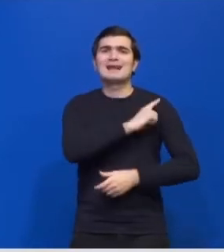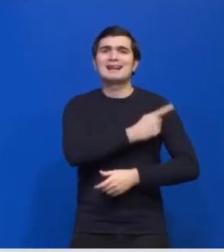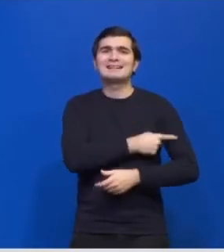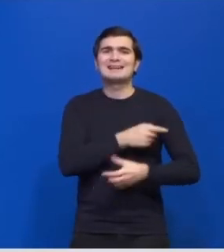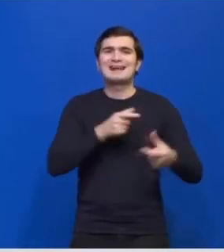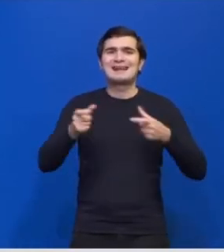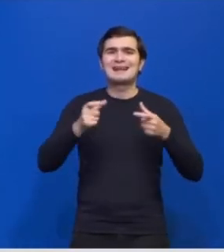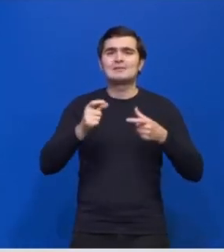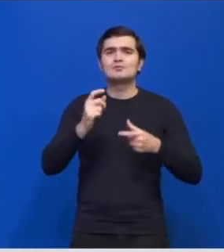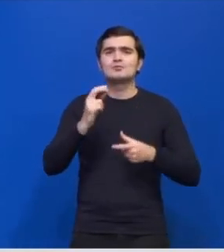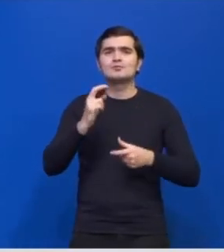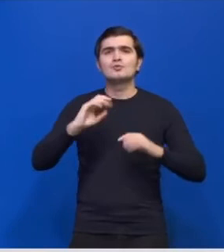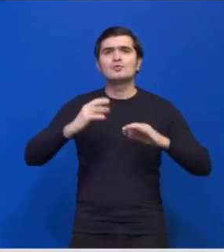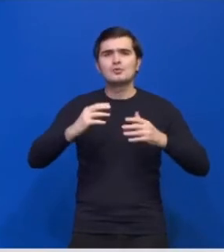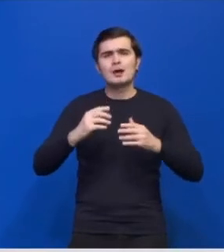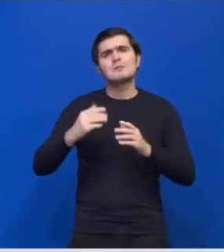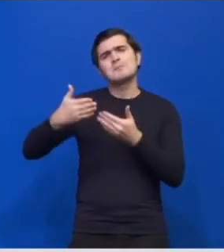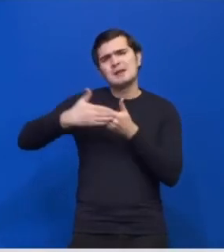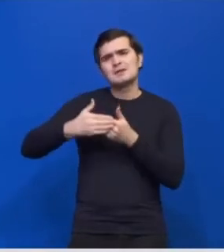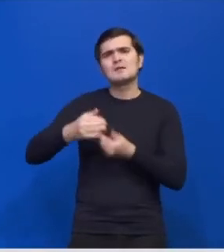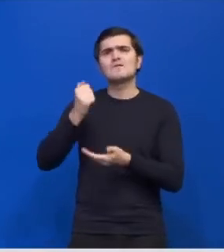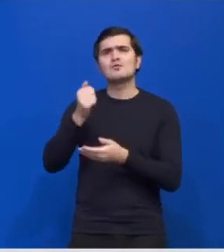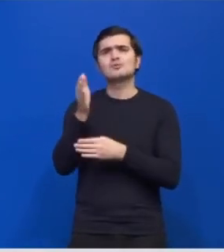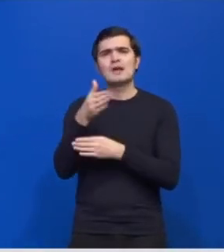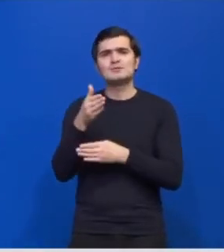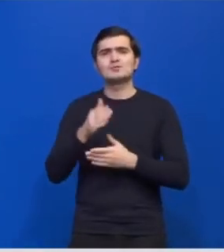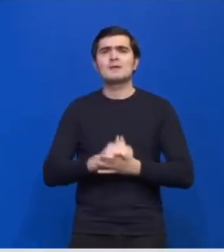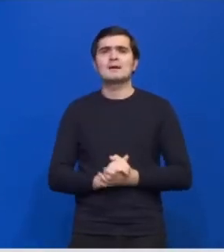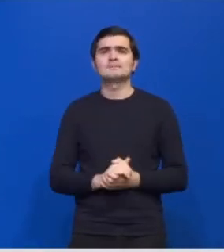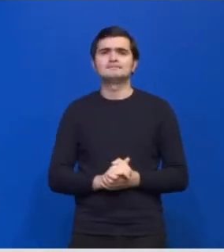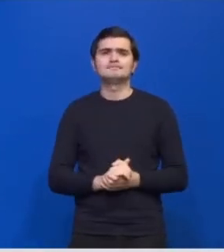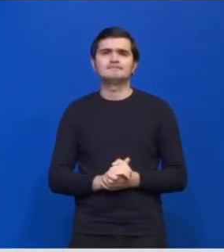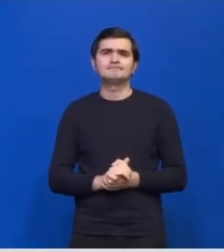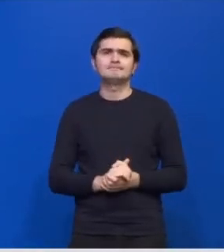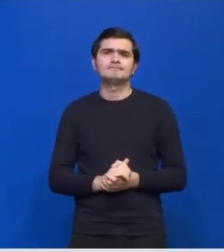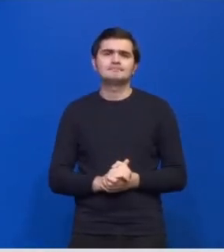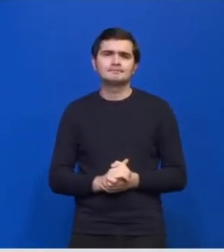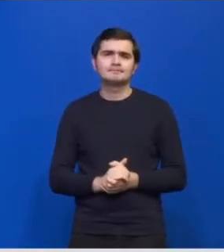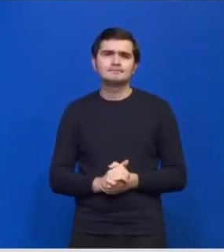Fondul Național de Garantare a Creditului din Întreprinirilor Miși și Mijlocii.